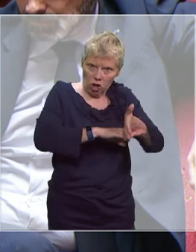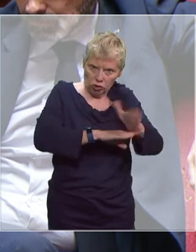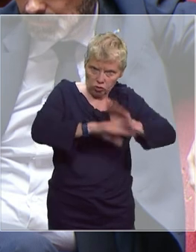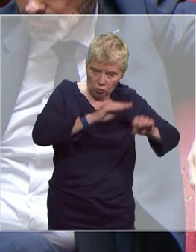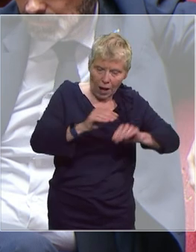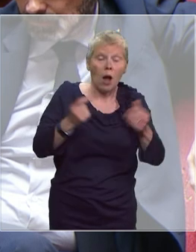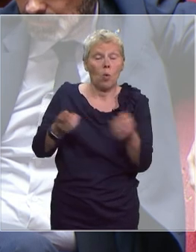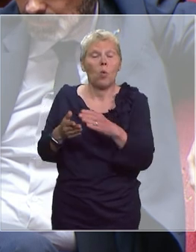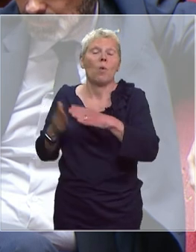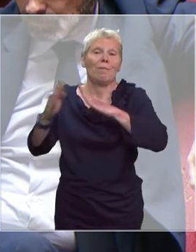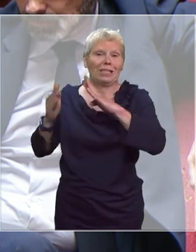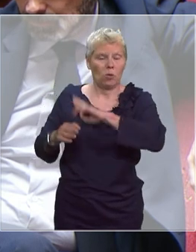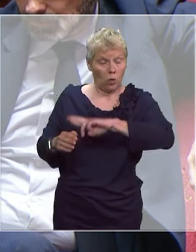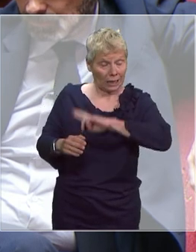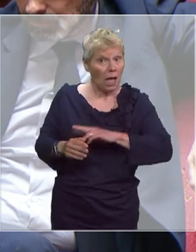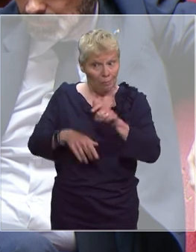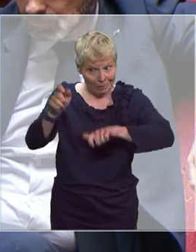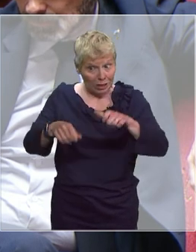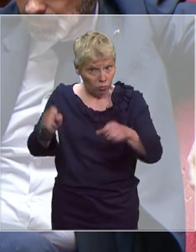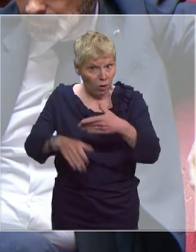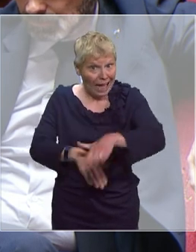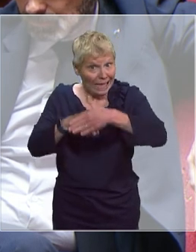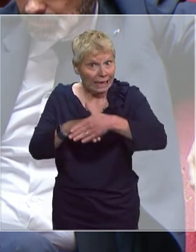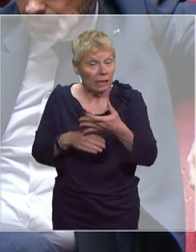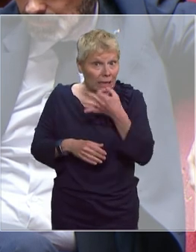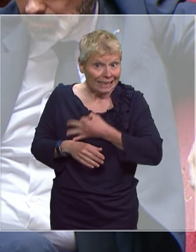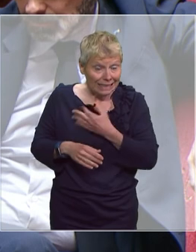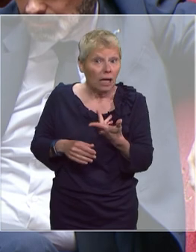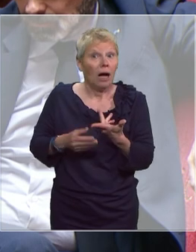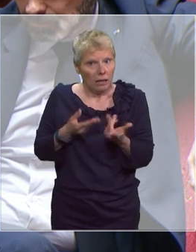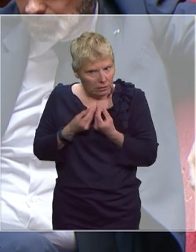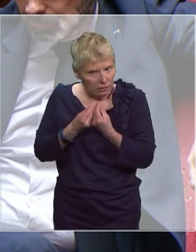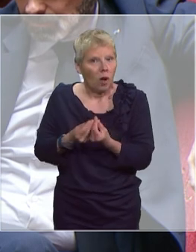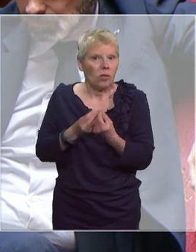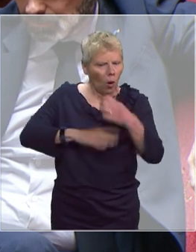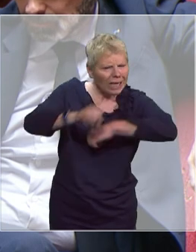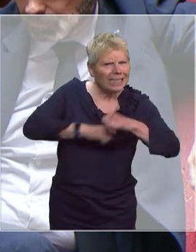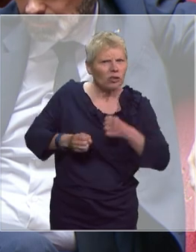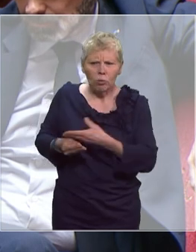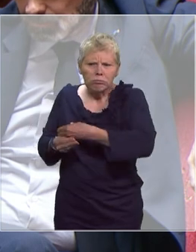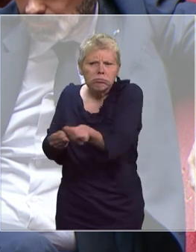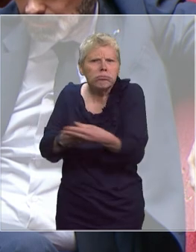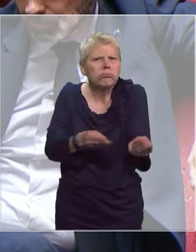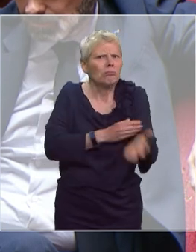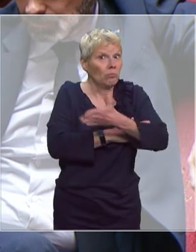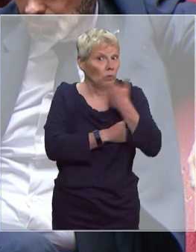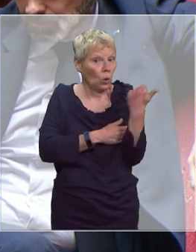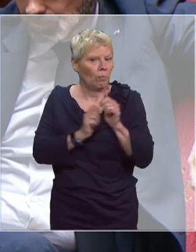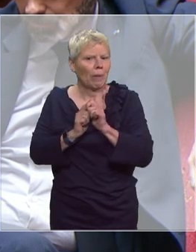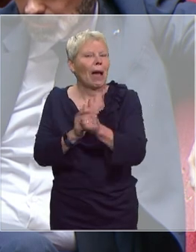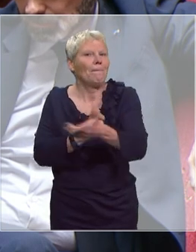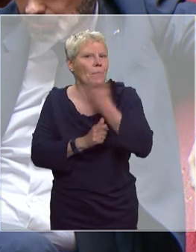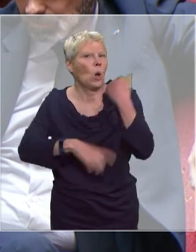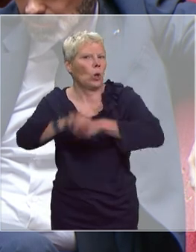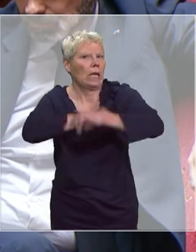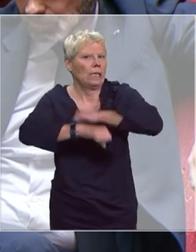qui nous ont tout de suite tendu la main nous a permis, je crois, d'améliorer les circuits de distribution de manière conséquente. Il peut y